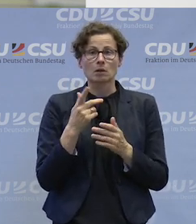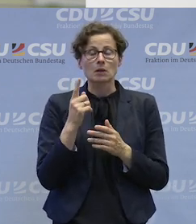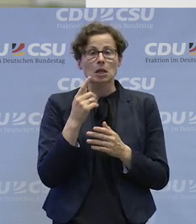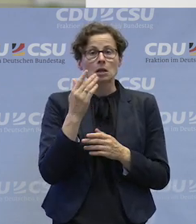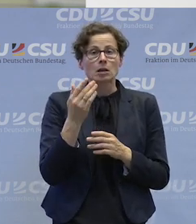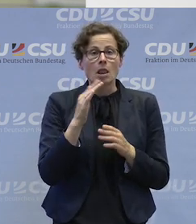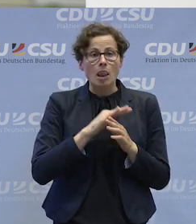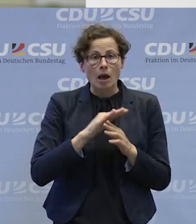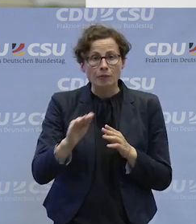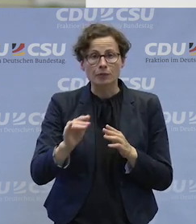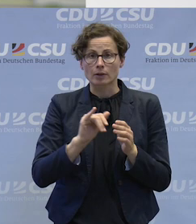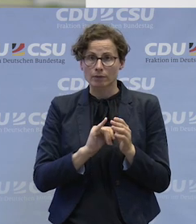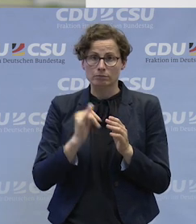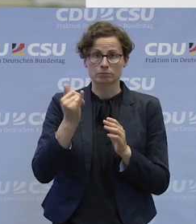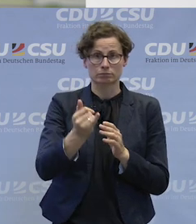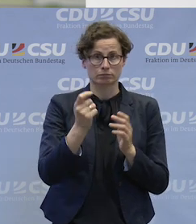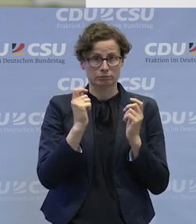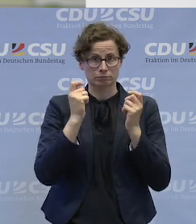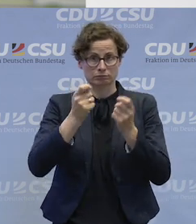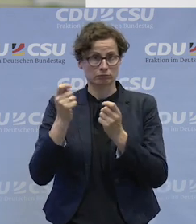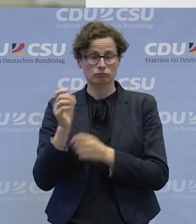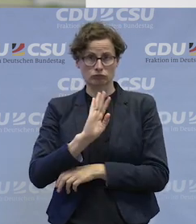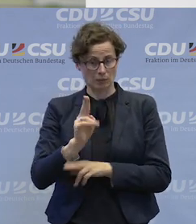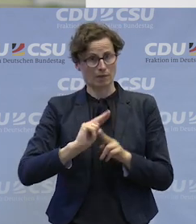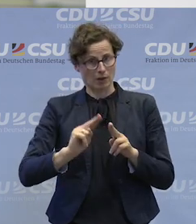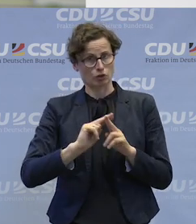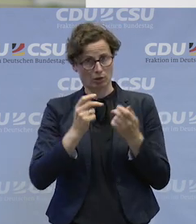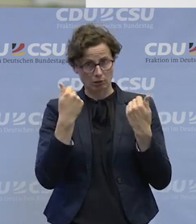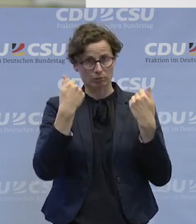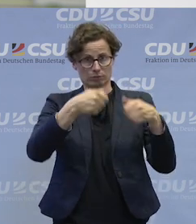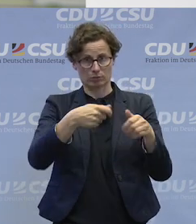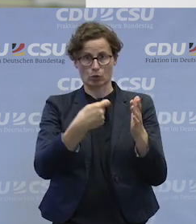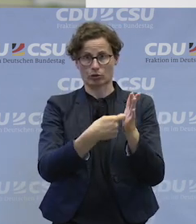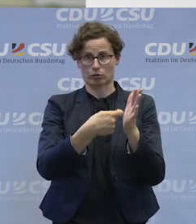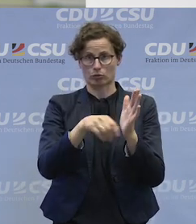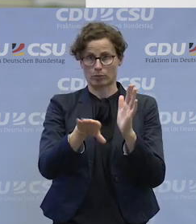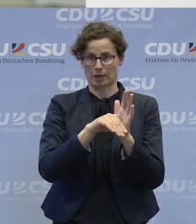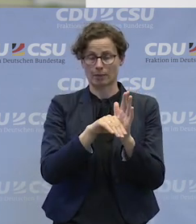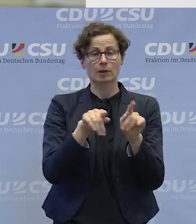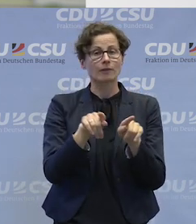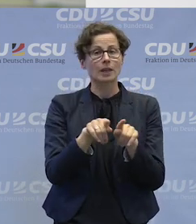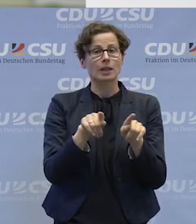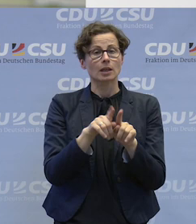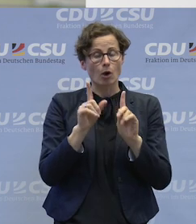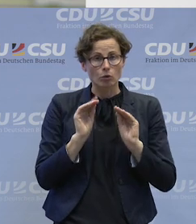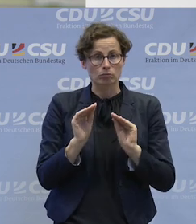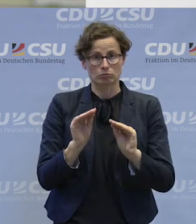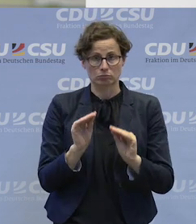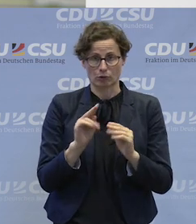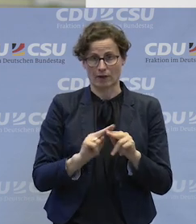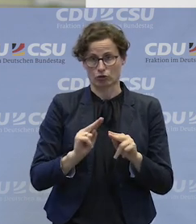von Ländern, sondern die Werkstätten haben mit die Kosten zu tragen, wie ja auch für die Schulung der